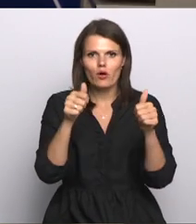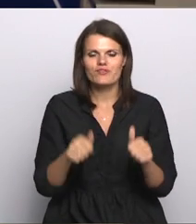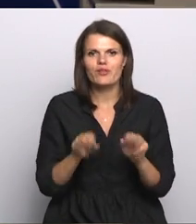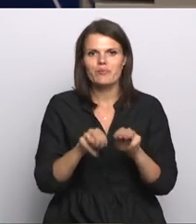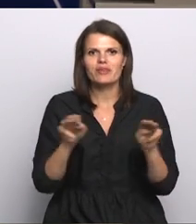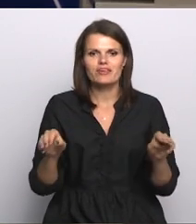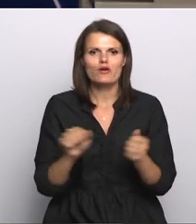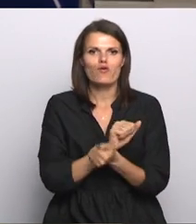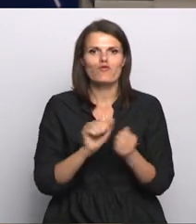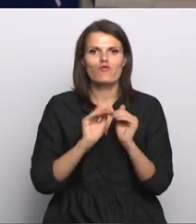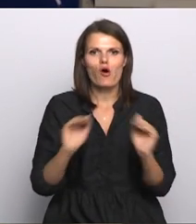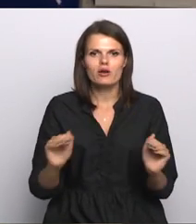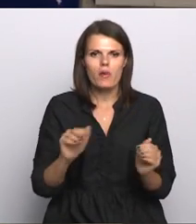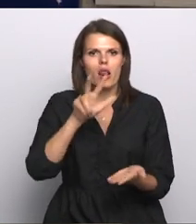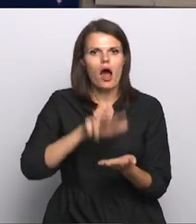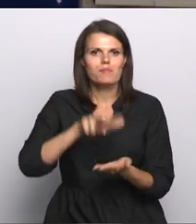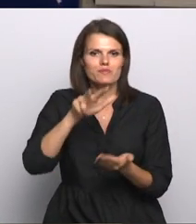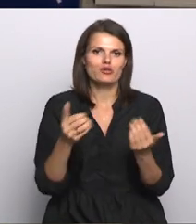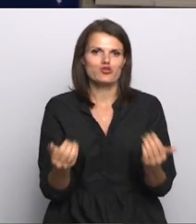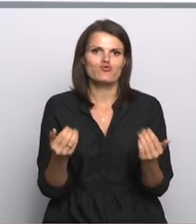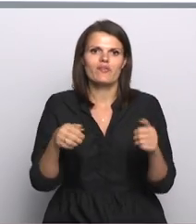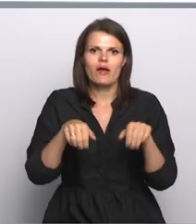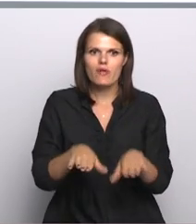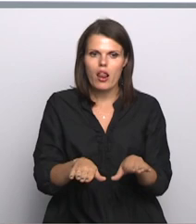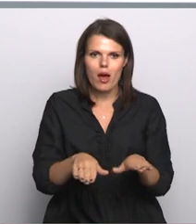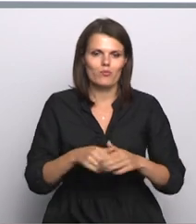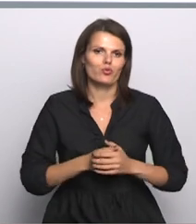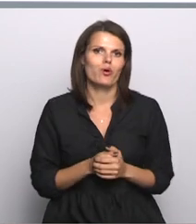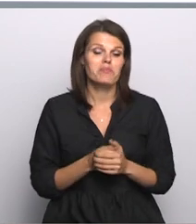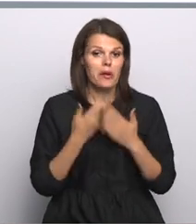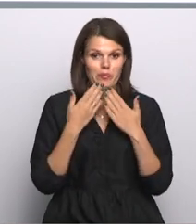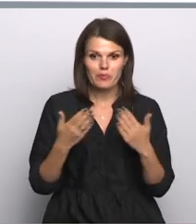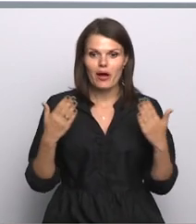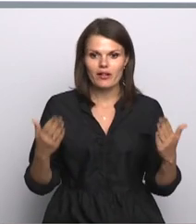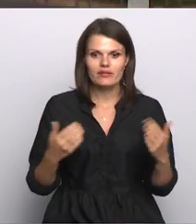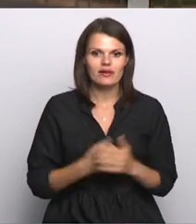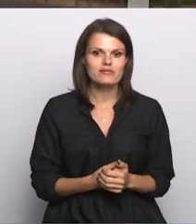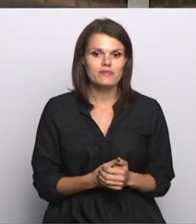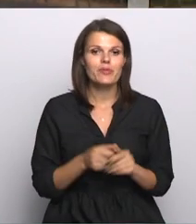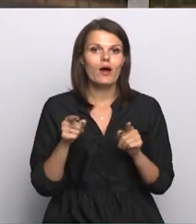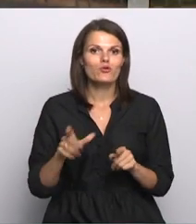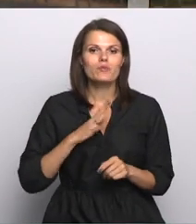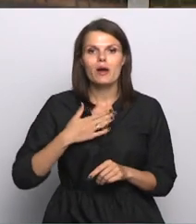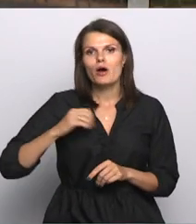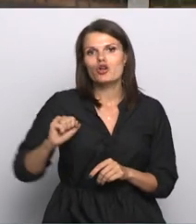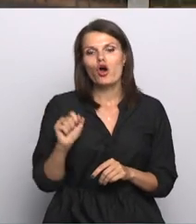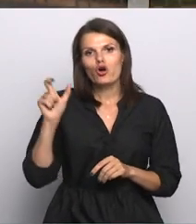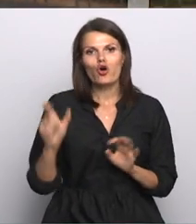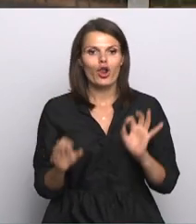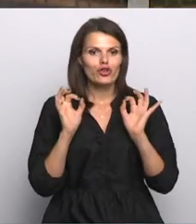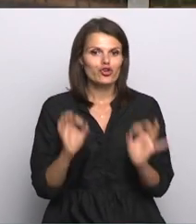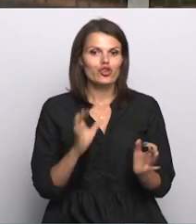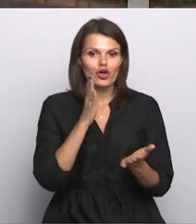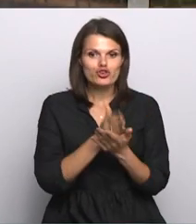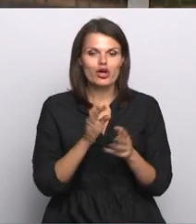formāli apstiprinās šodien lemto. Anda? Paldies tev, Vita. Tātad bija mani kolēģi Vita Anastrata tiešraidē no